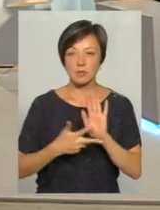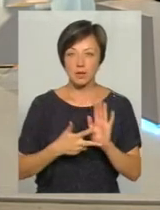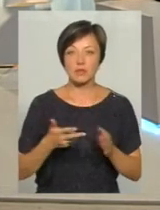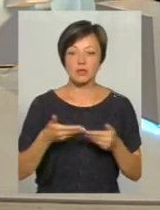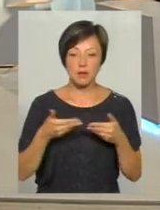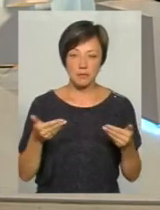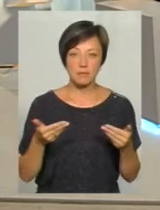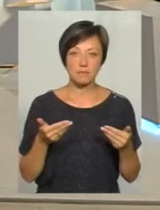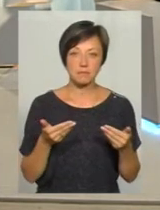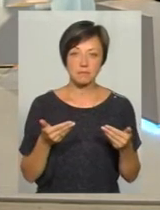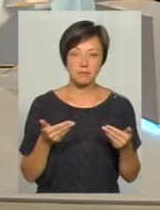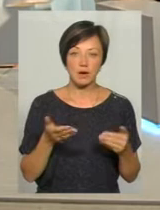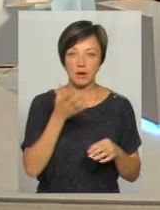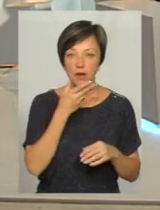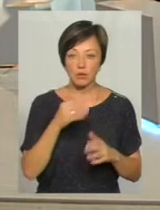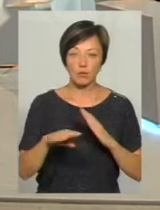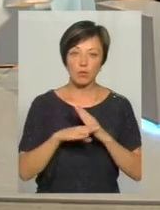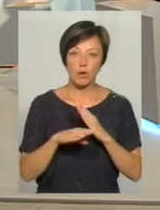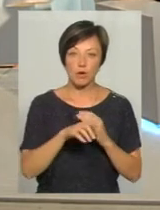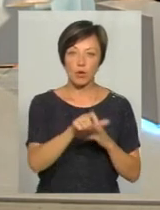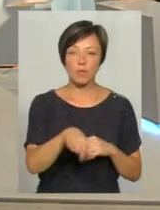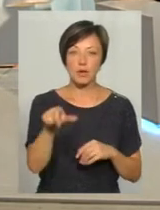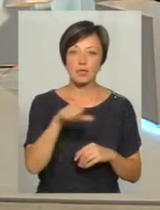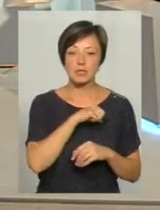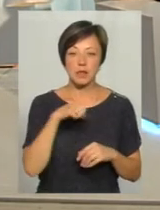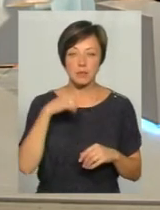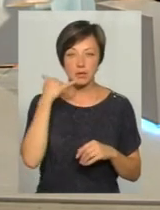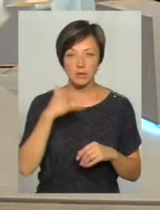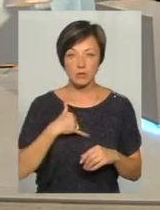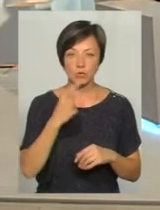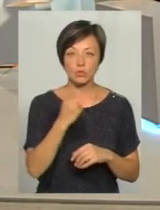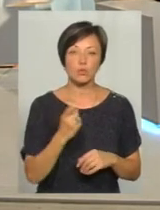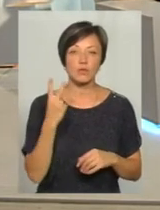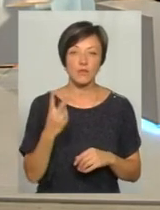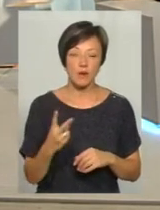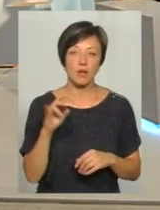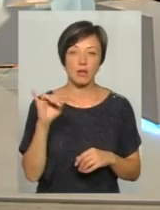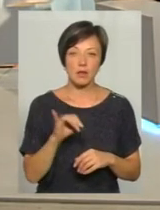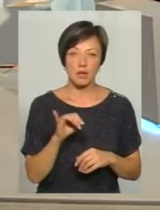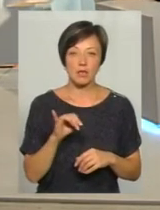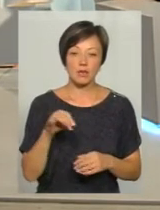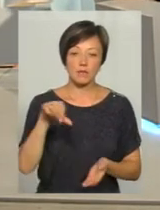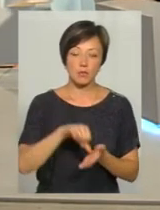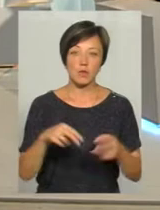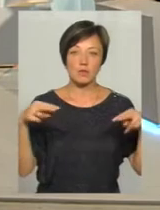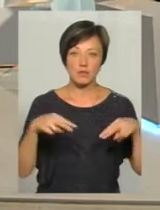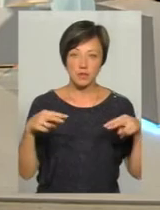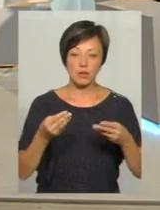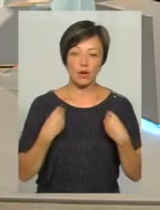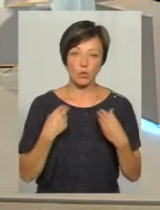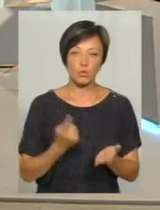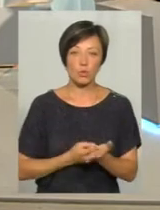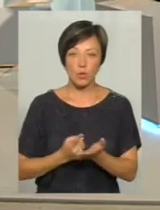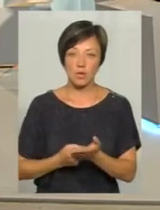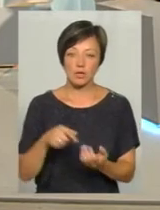нам досить гарно допомагають громадяни. Вони самі телефонують на службу 102 та виступають свідками, надають нам докази